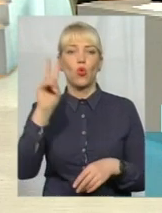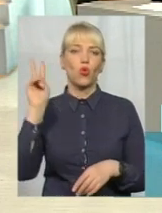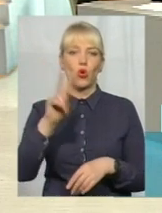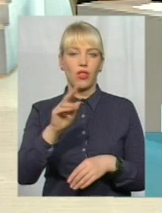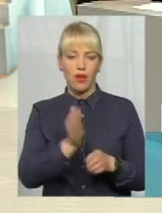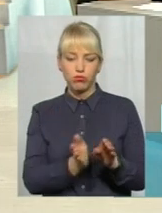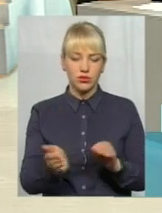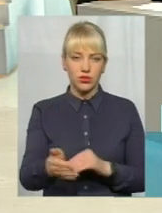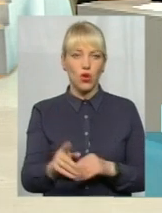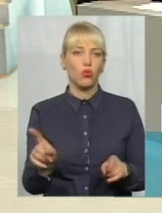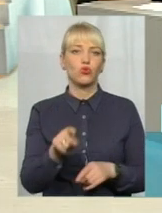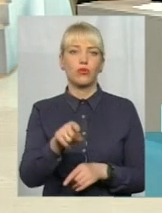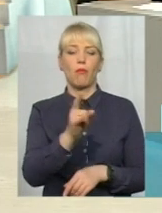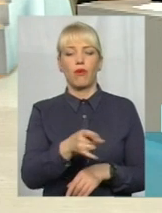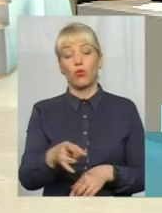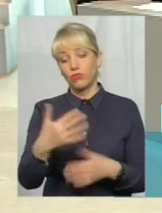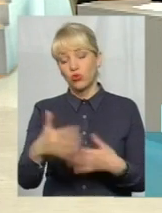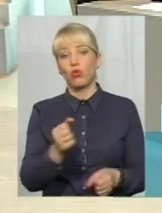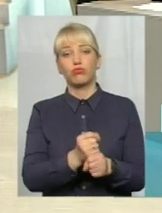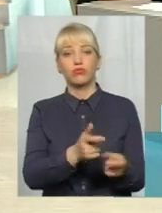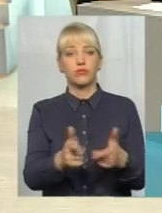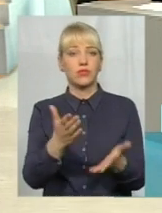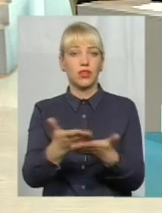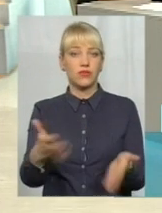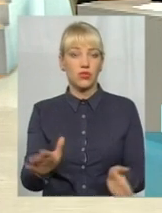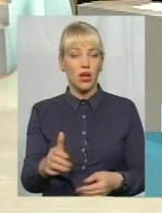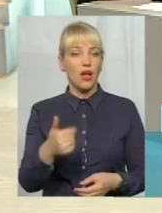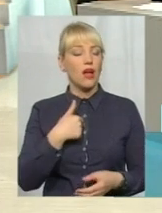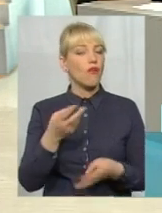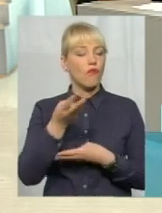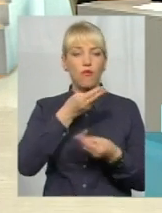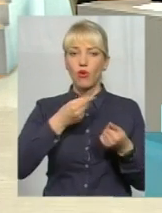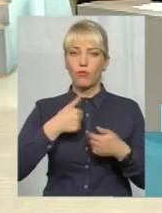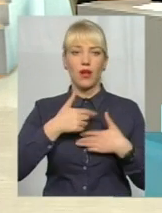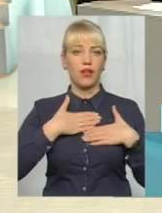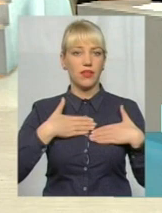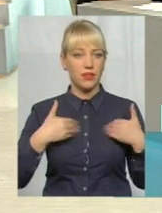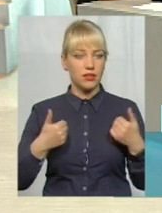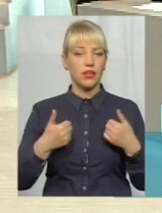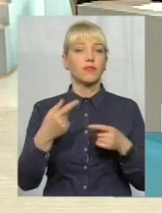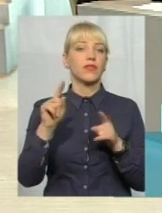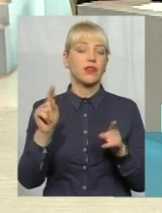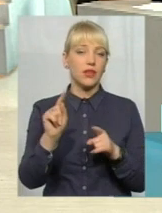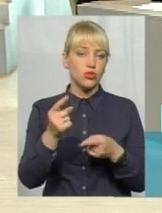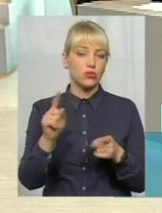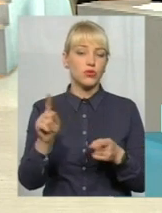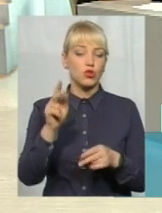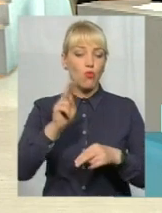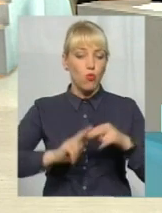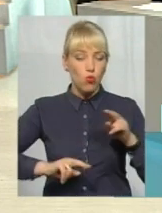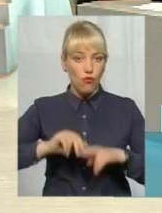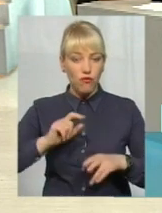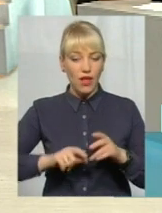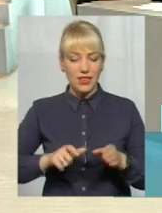ну і що ж, стоять парковки. Вони там зробили все. Ми формально до того не підходимо, і щоб збудувати велодоріжку по